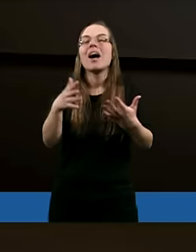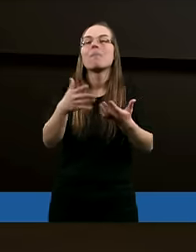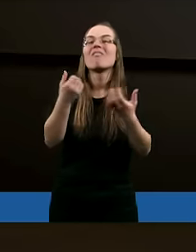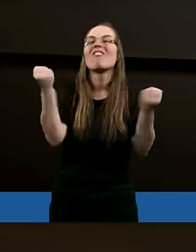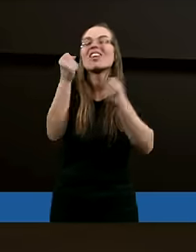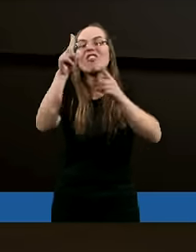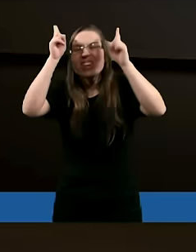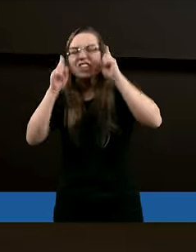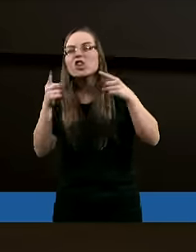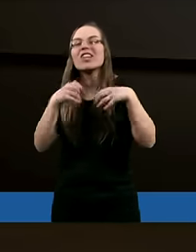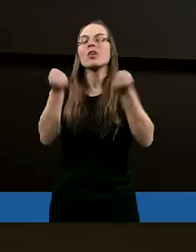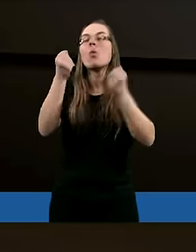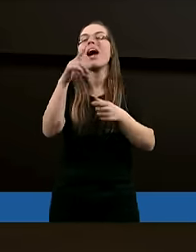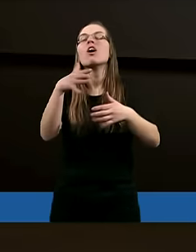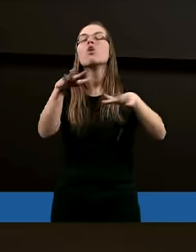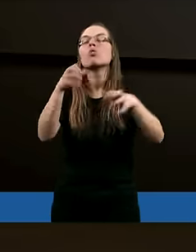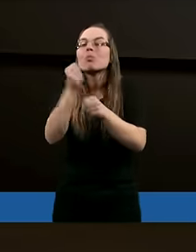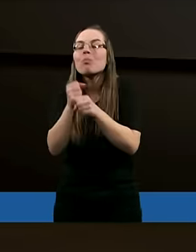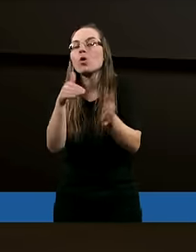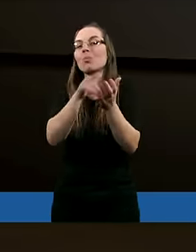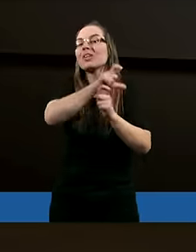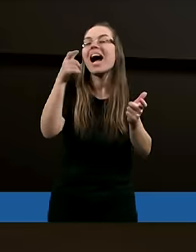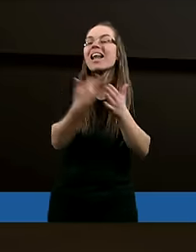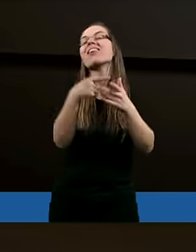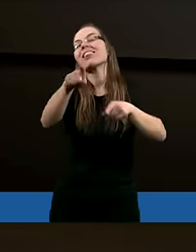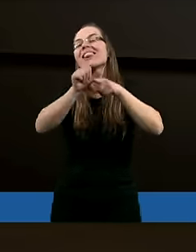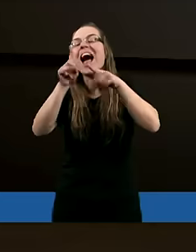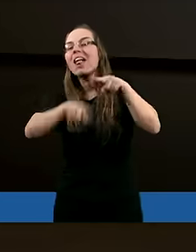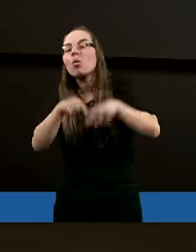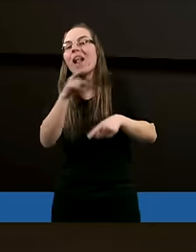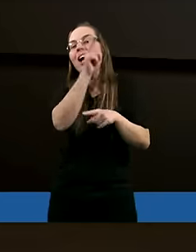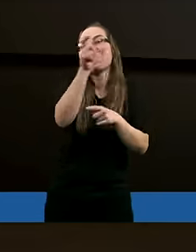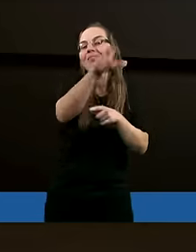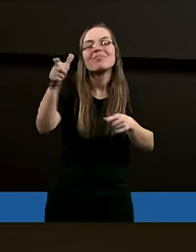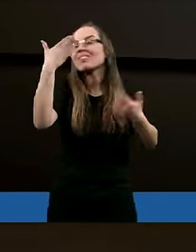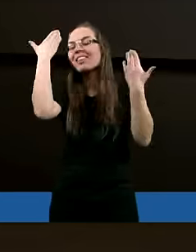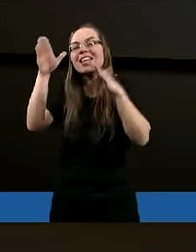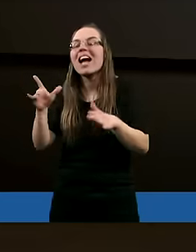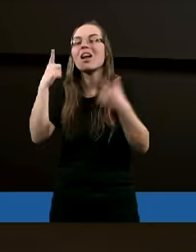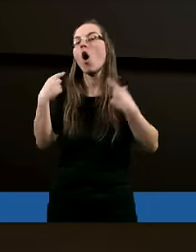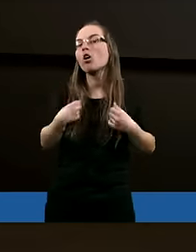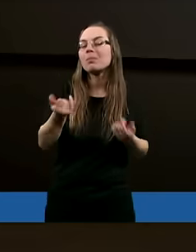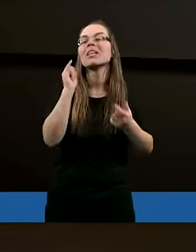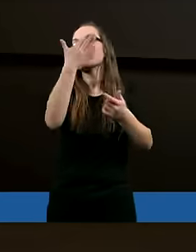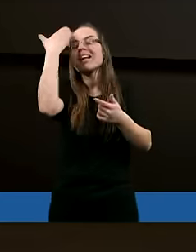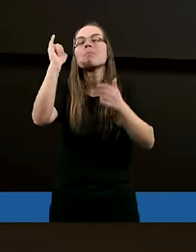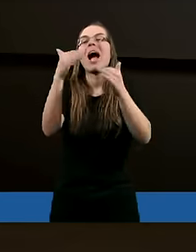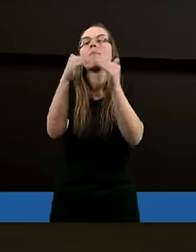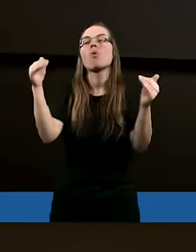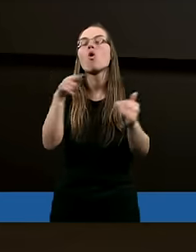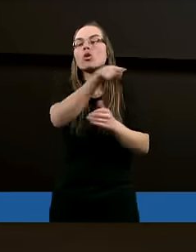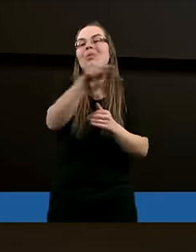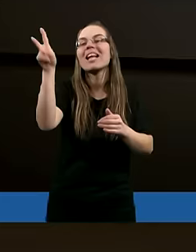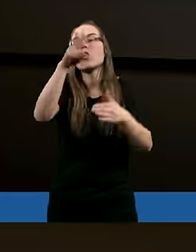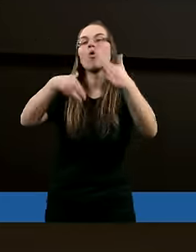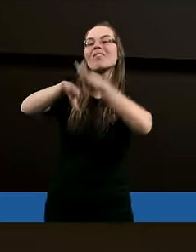praca, wysiłek, ogromnie dużo czasu. Dla innych to jest rzecz naturalna. My nie znamy czasami z jakiego poziomu, nie wiemy z jakiego